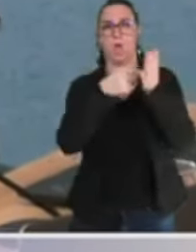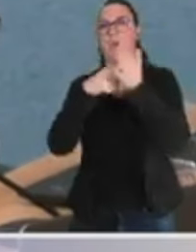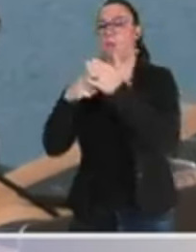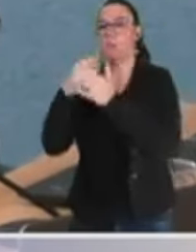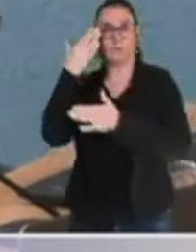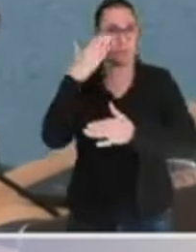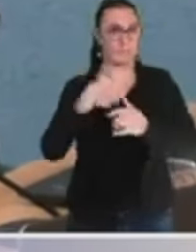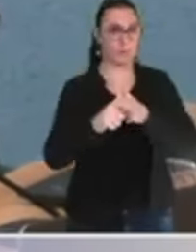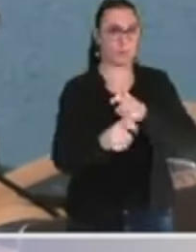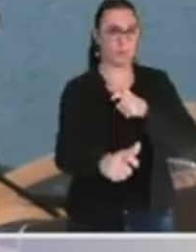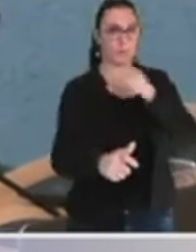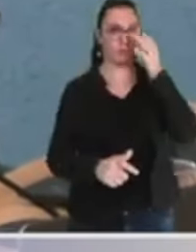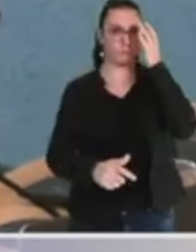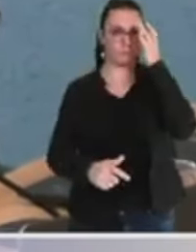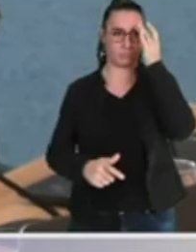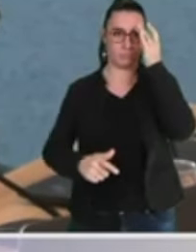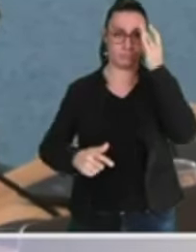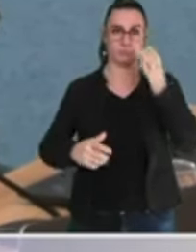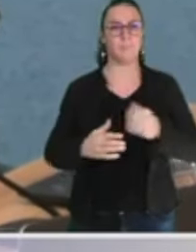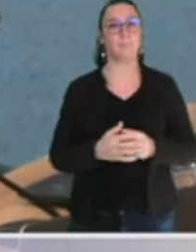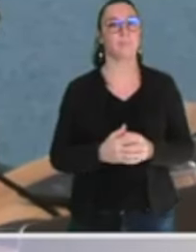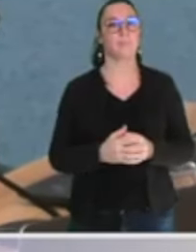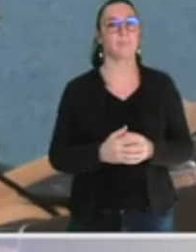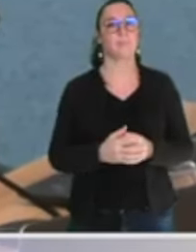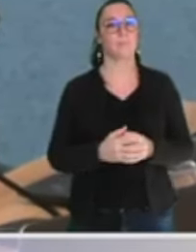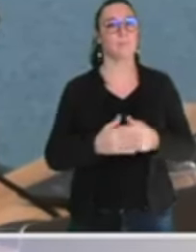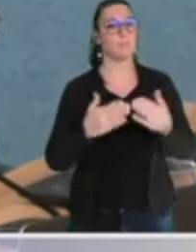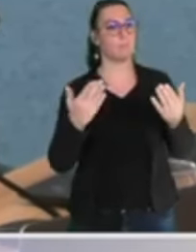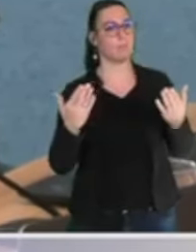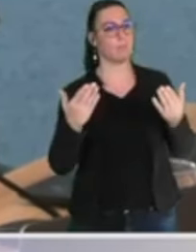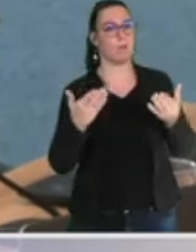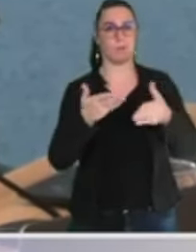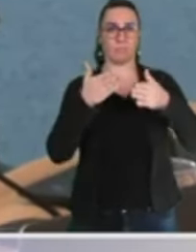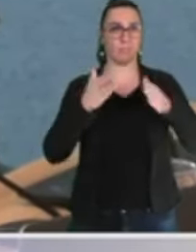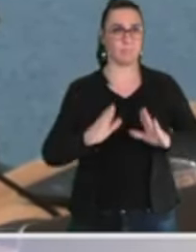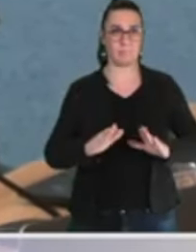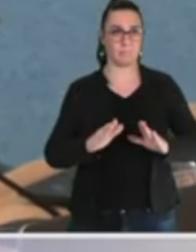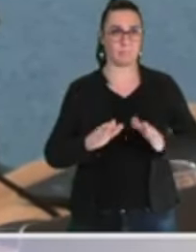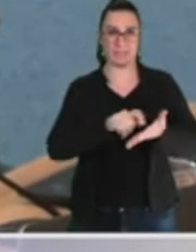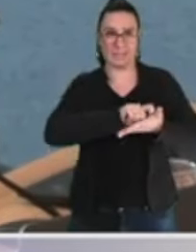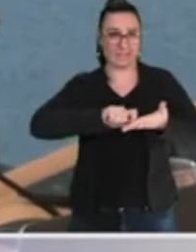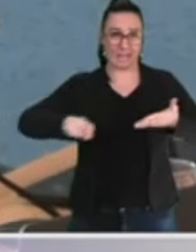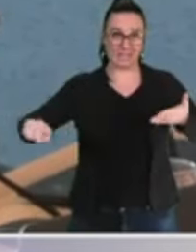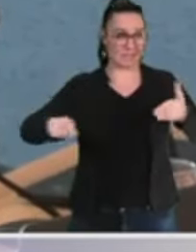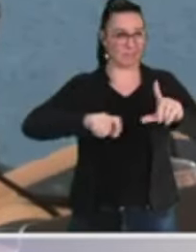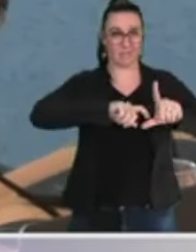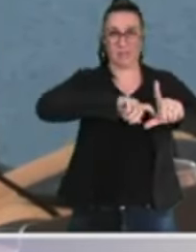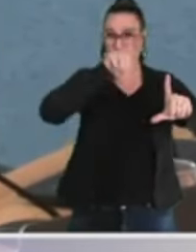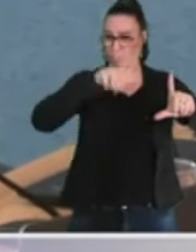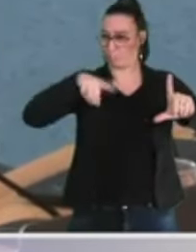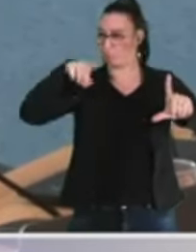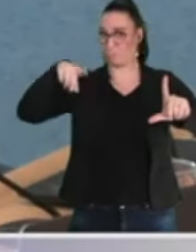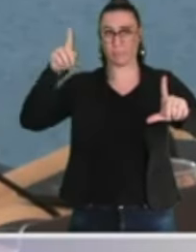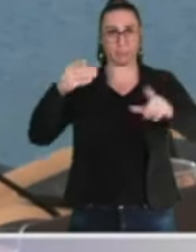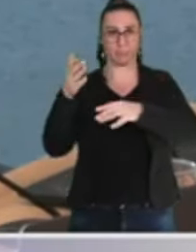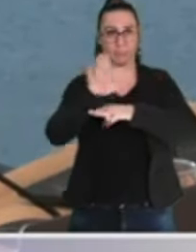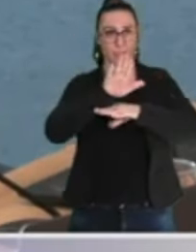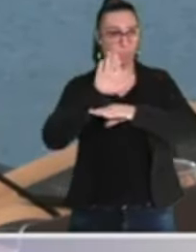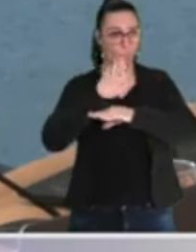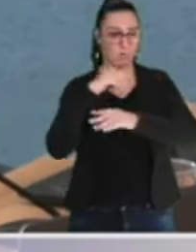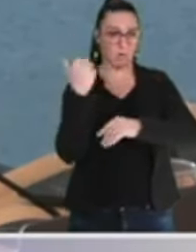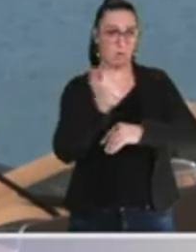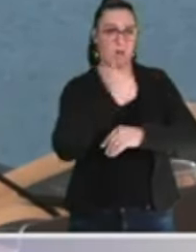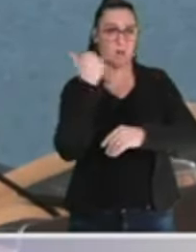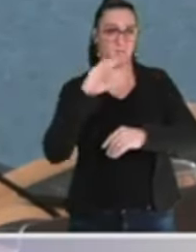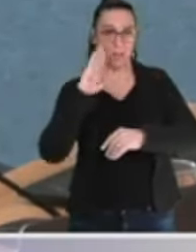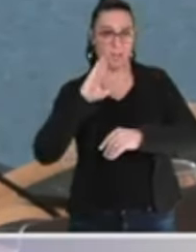C'est inscrit, c'est inscrit dans les lignes telles que les graphiques les montrent. Et donc je demande à chacun de